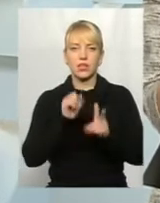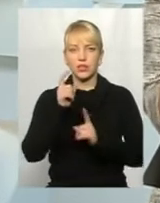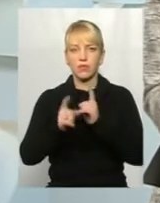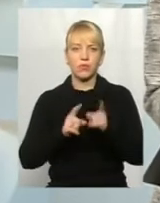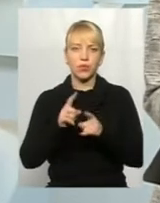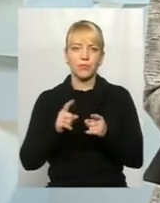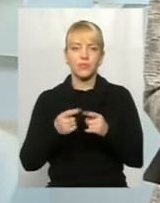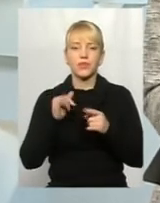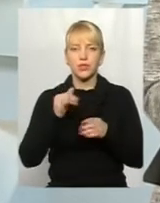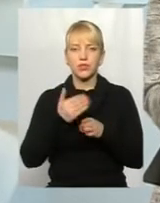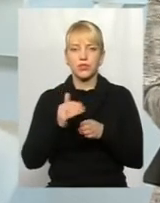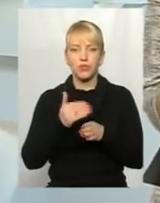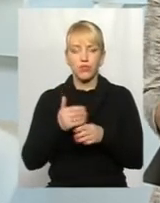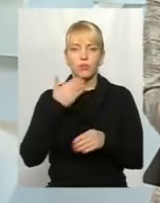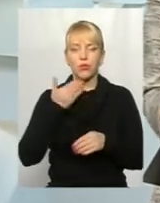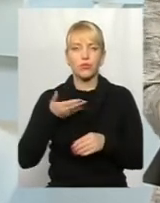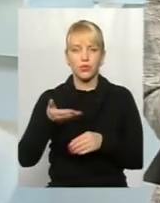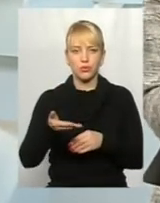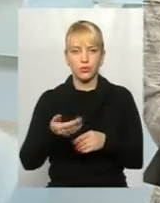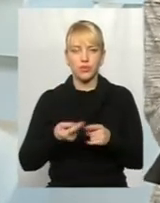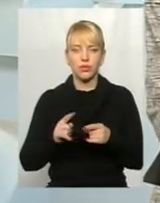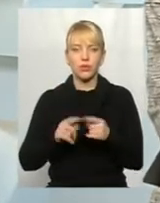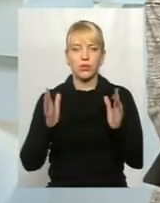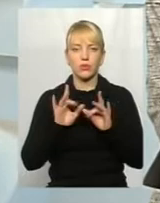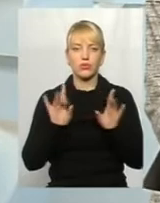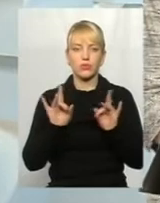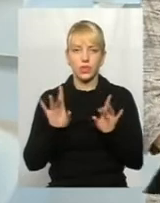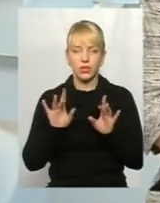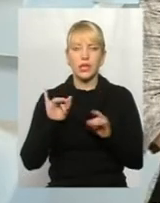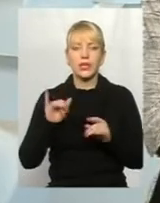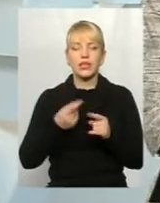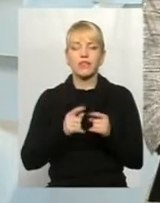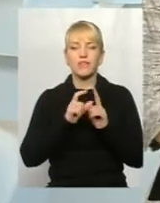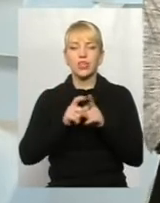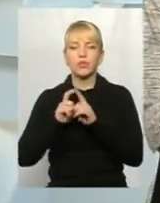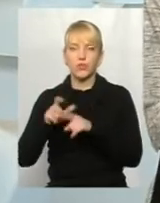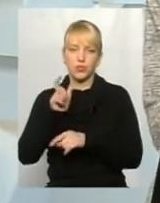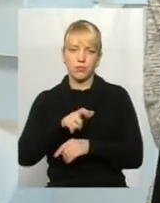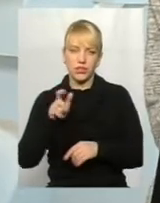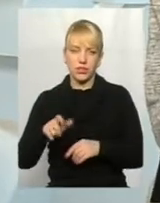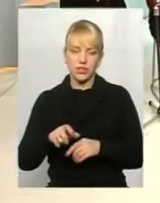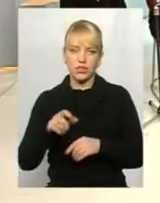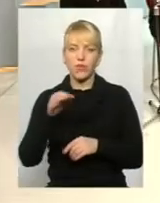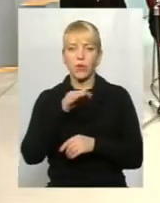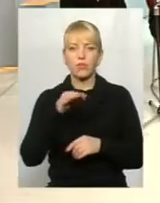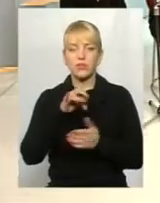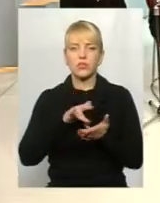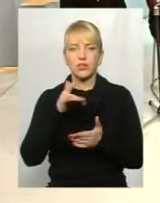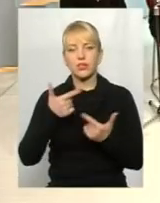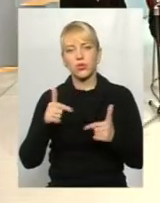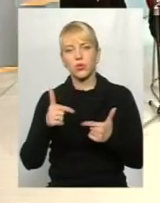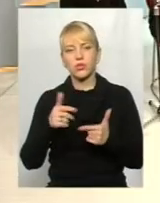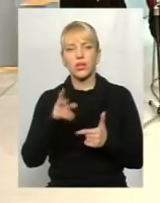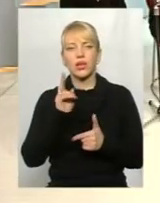частково прокоментувати той сюжет і відповіді мешканців обласного центру і гостей, які